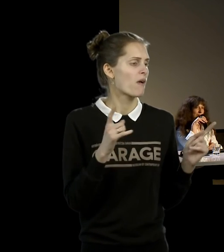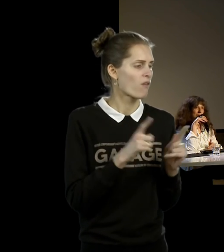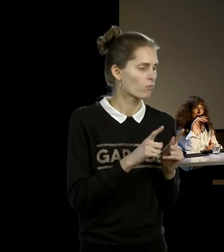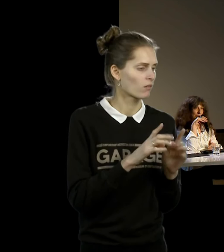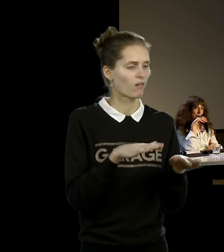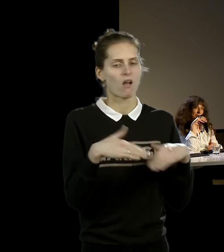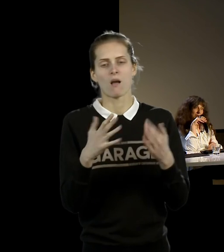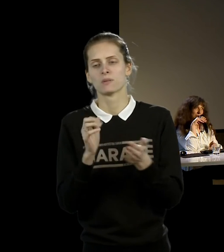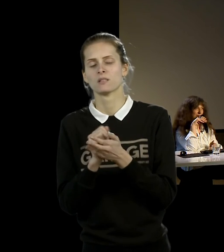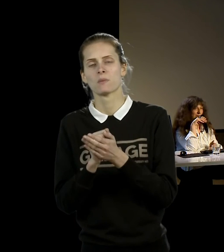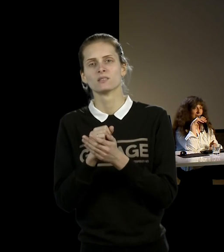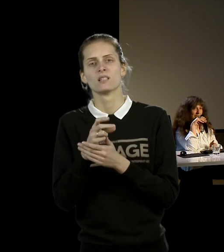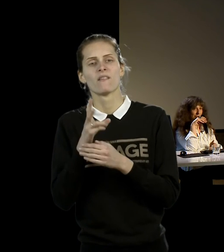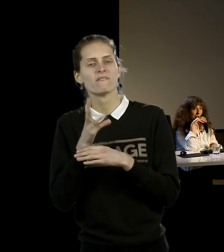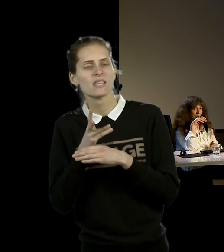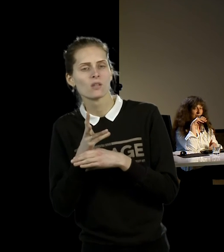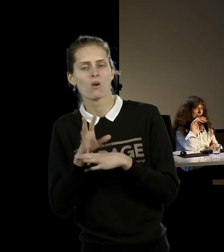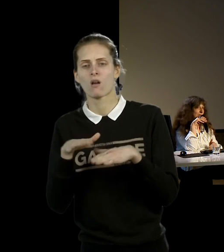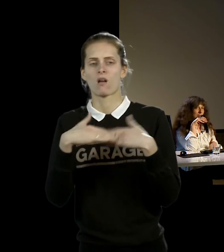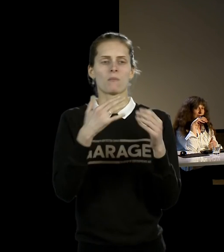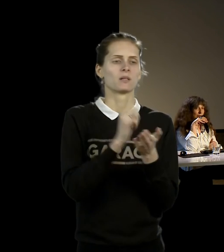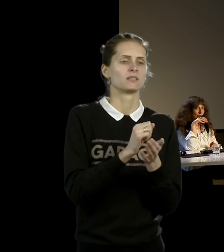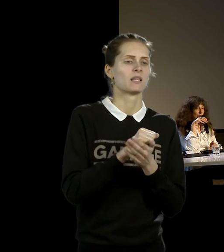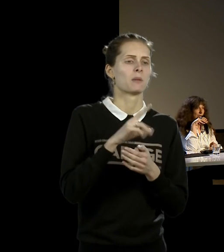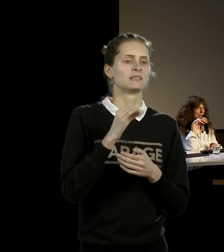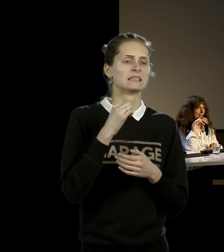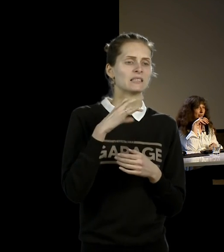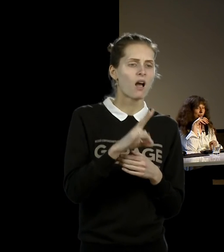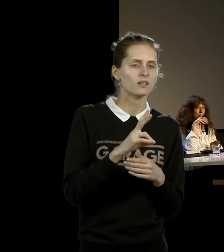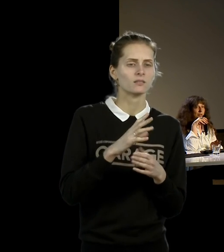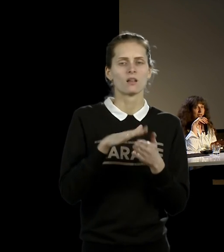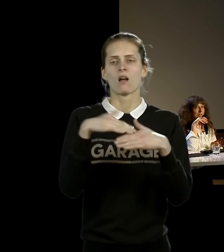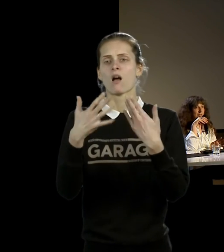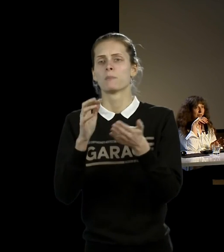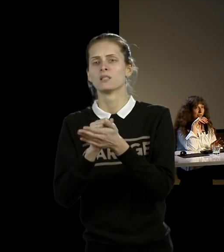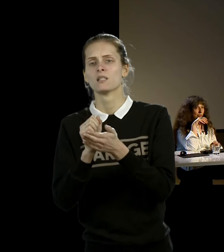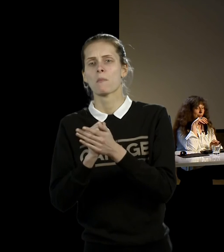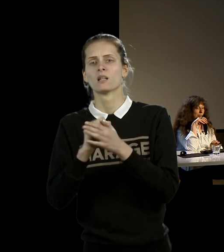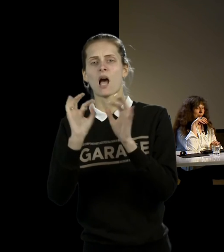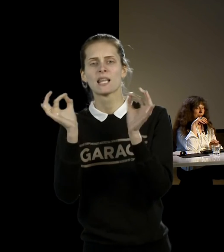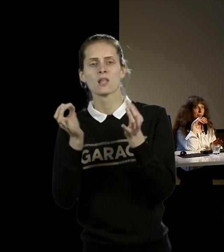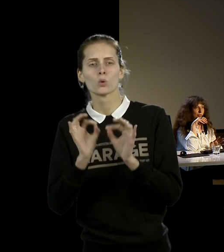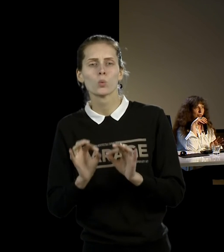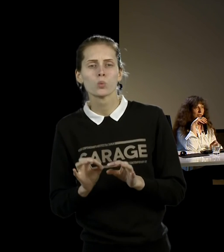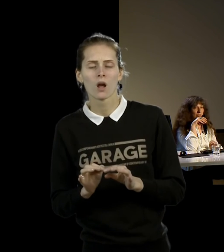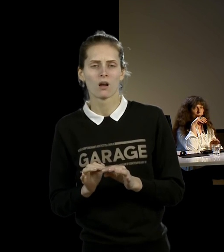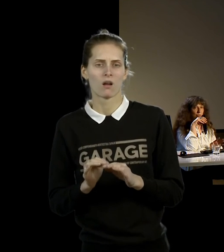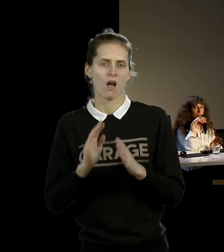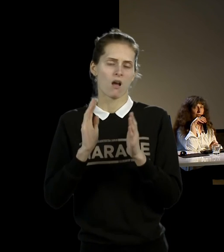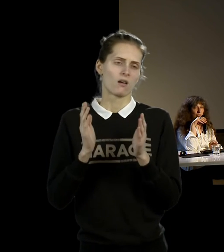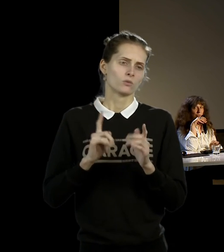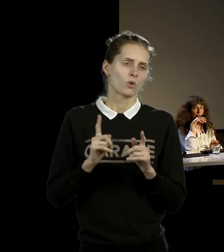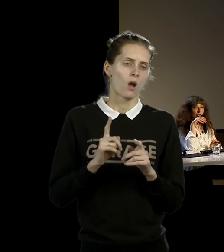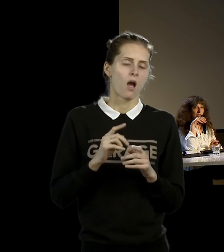стал заниматься видео, потом стал заниматься дизайном, потом стал заниматься архитектурой. И вот у него есть концепция, что вообще перформанс – это